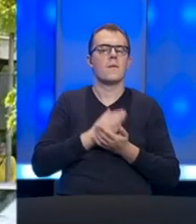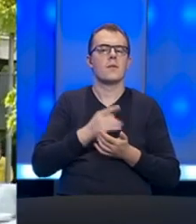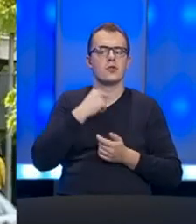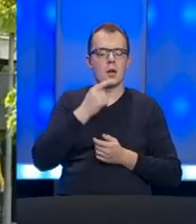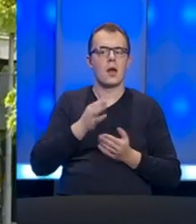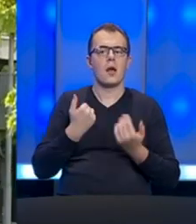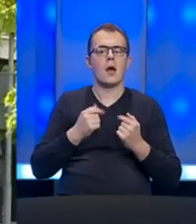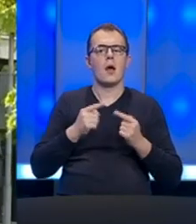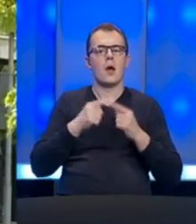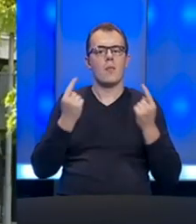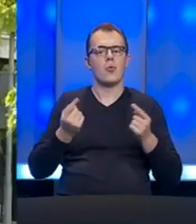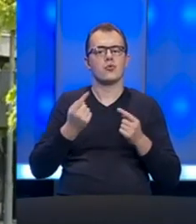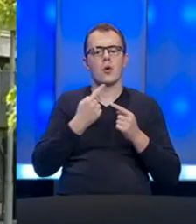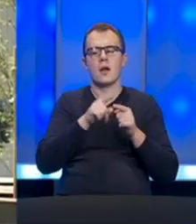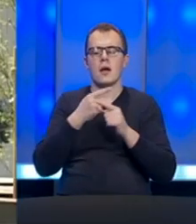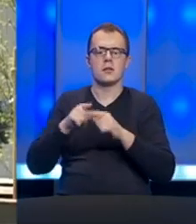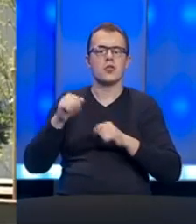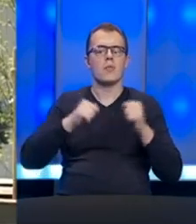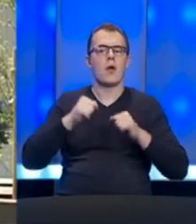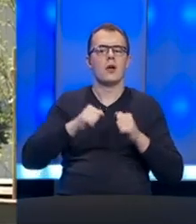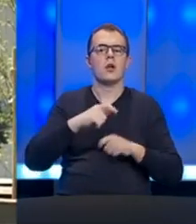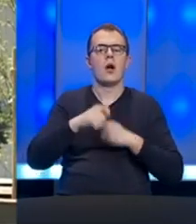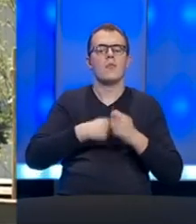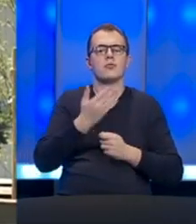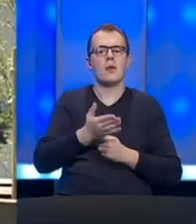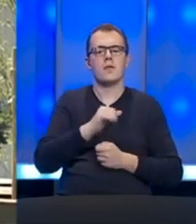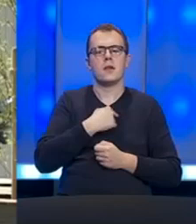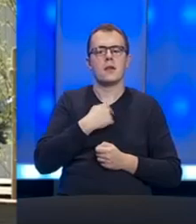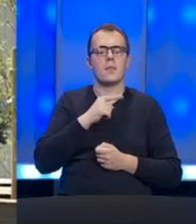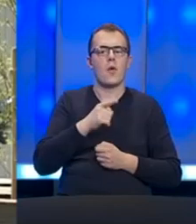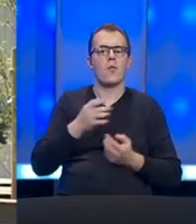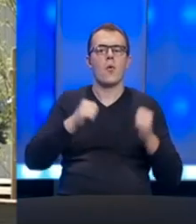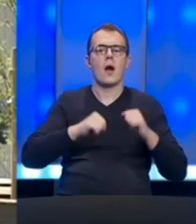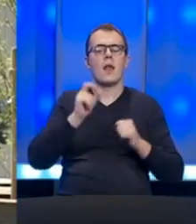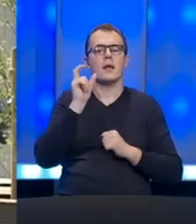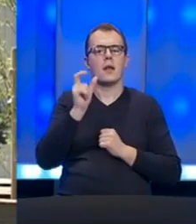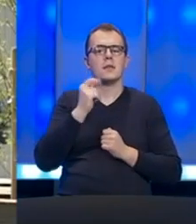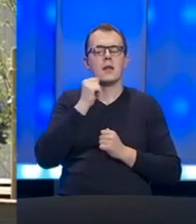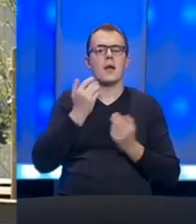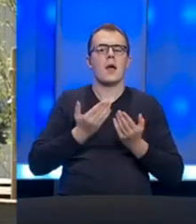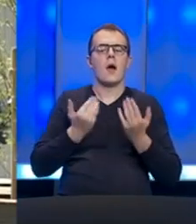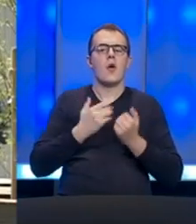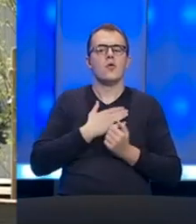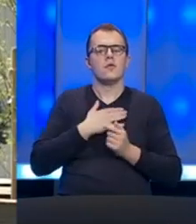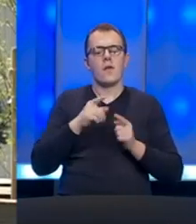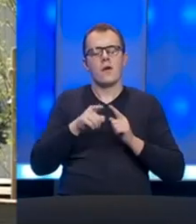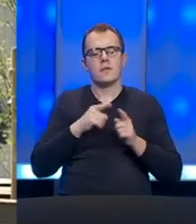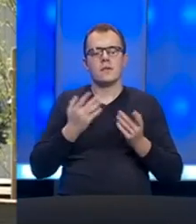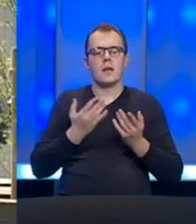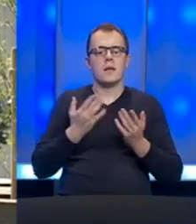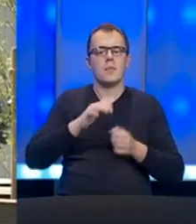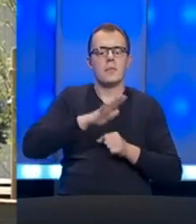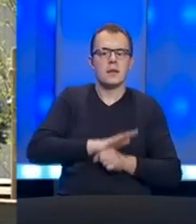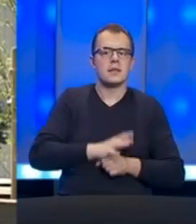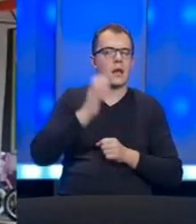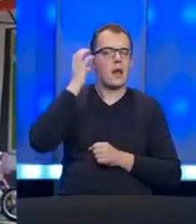postoje različita ponašanja poslodavaca. Ja bih ovo karakterisala i kao svojevrstan pritisak na